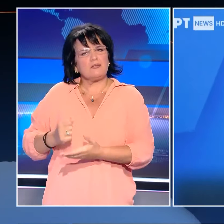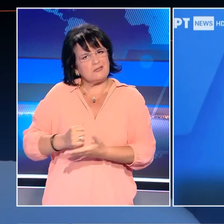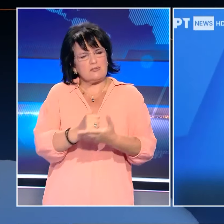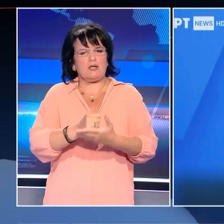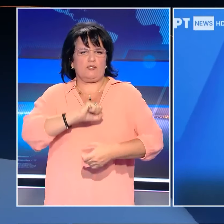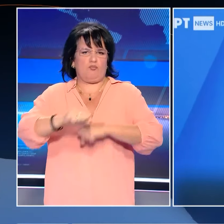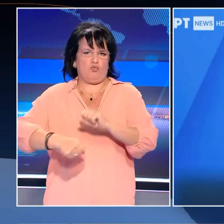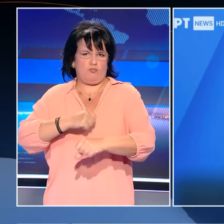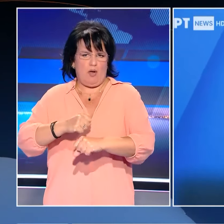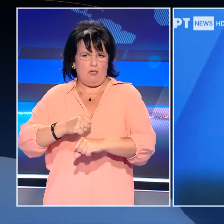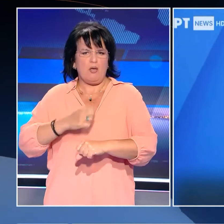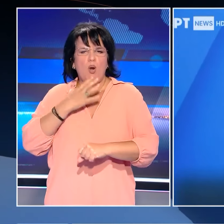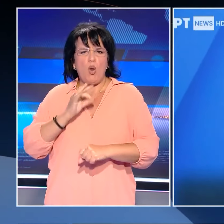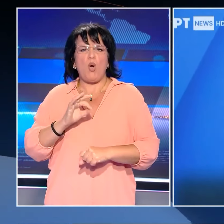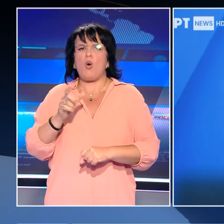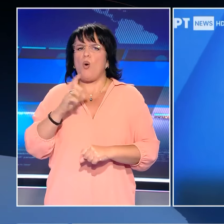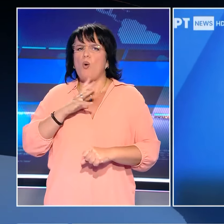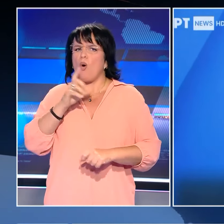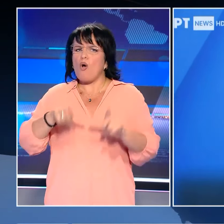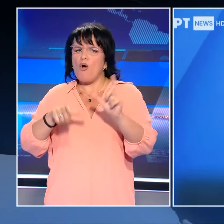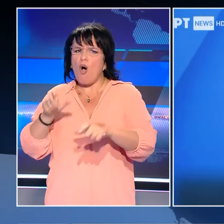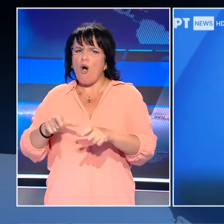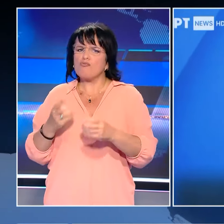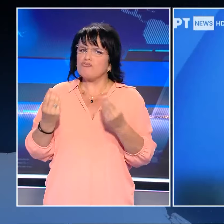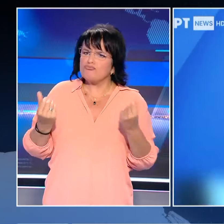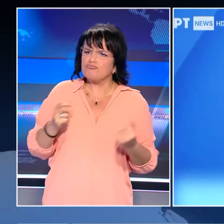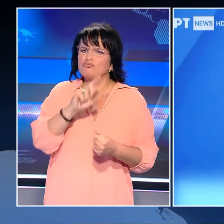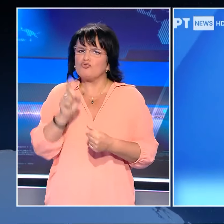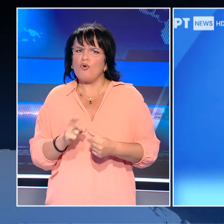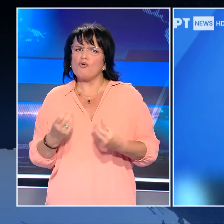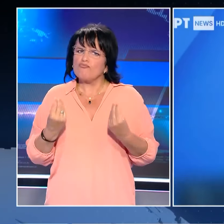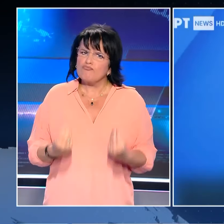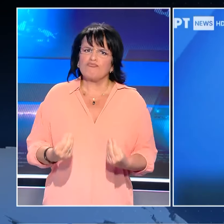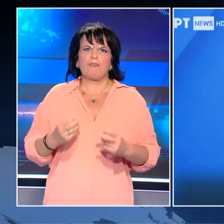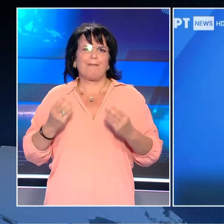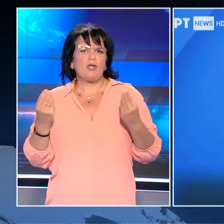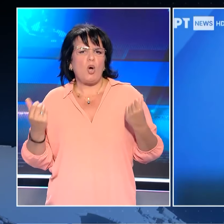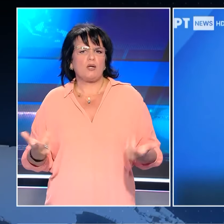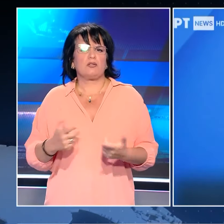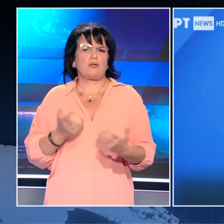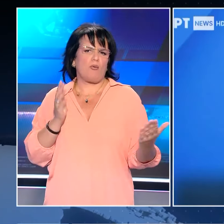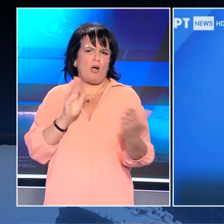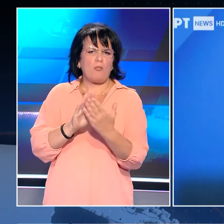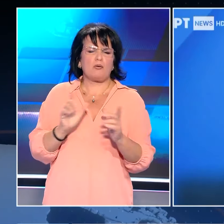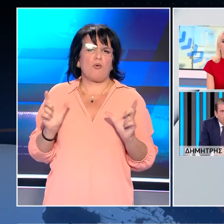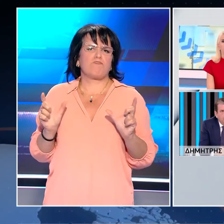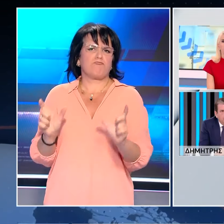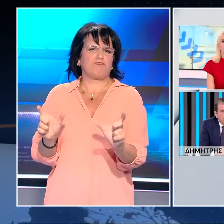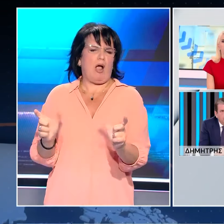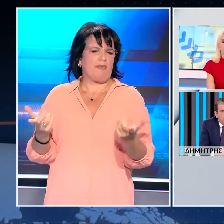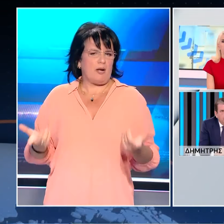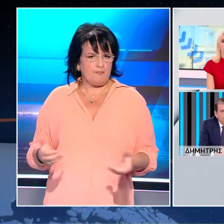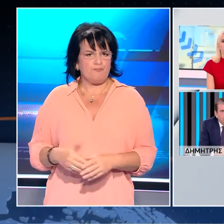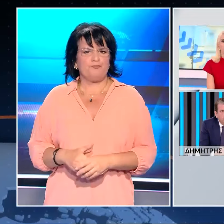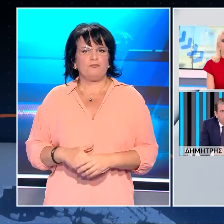προσπάθεια έτσι ώστε οι πολίτες μέρα με τη μέρα να βελτιώνουν τη ζωή τους και να θωρακίζονται με όπλα για να αντιμετωπίσουν τις προκλήσεις. Είμαστε